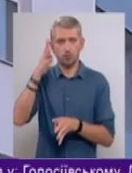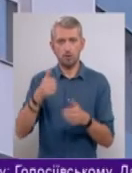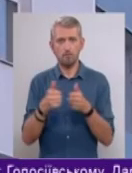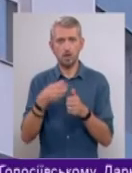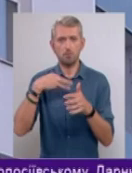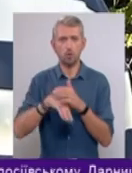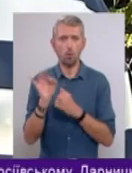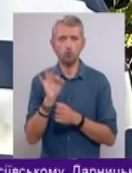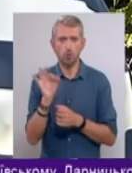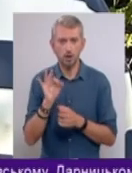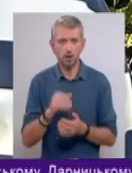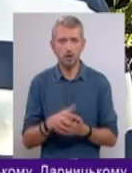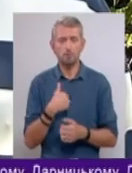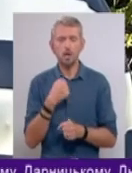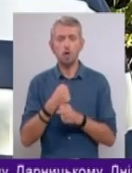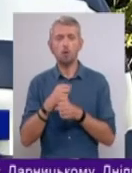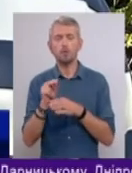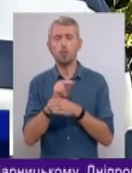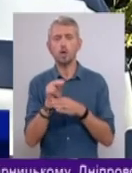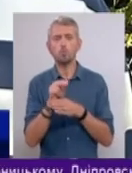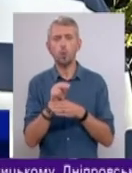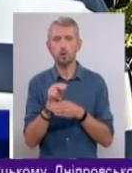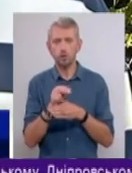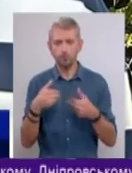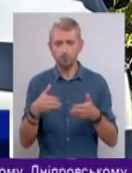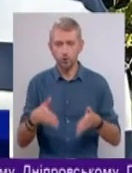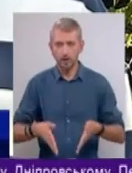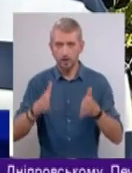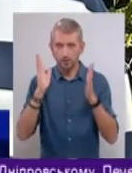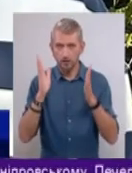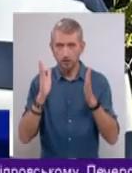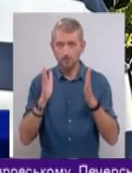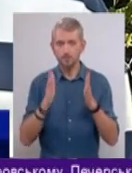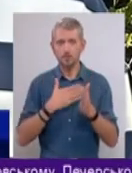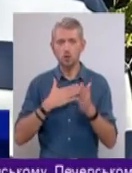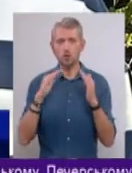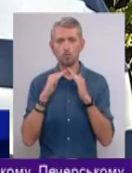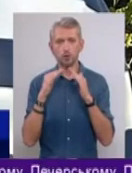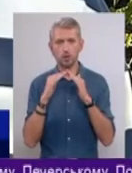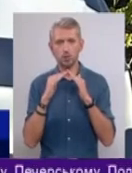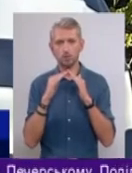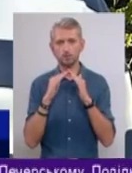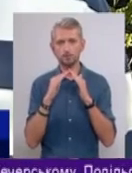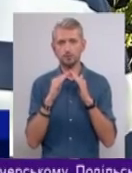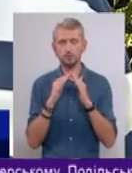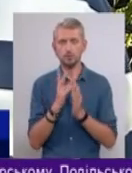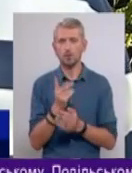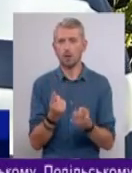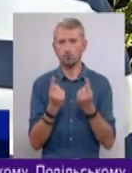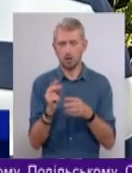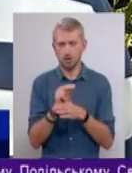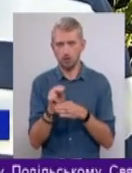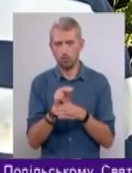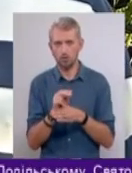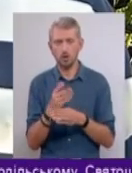метро Сокарки. Ми робимо ремонти в під'їздах, у під'їздах нашого будинку, капітальні ремонти,